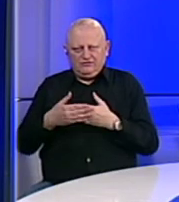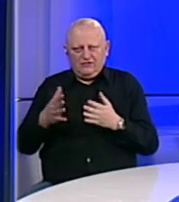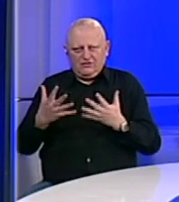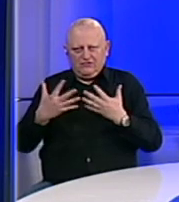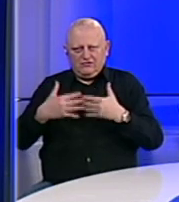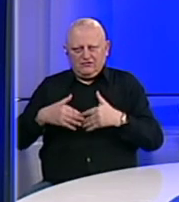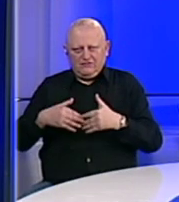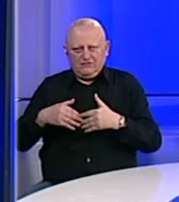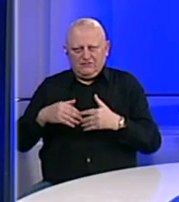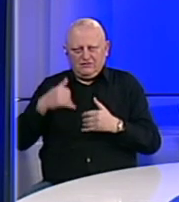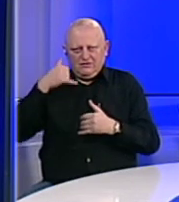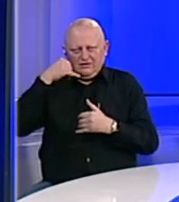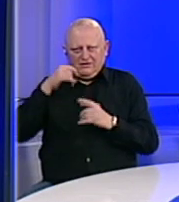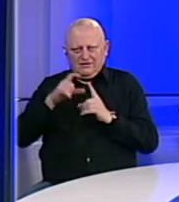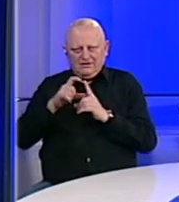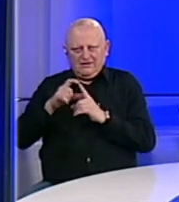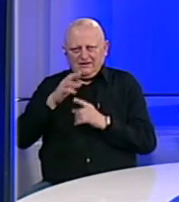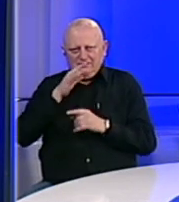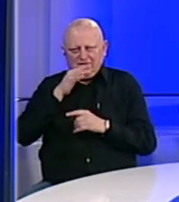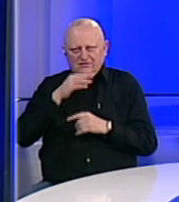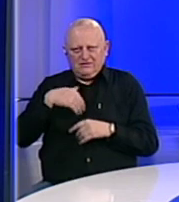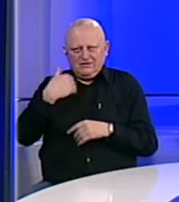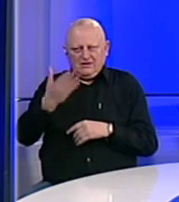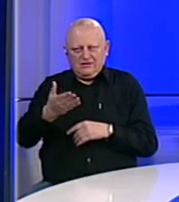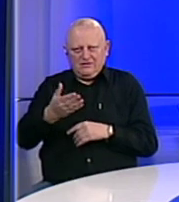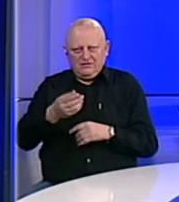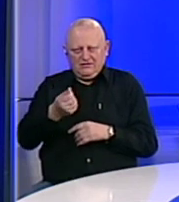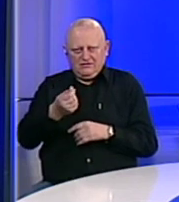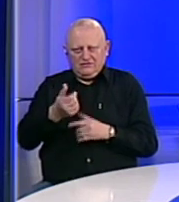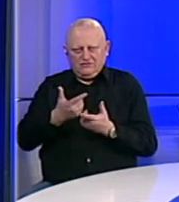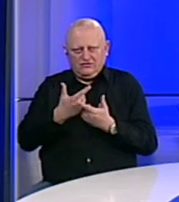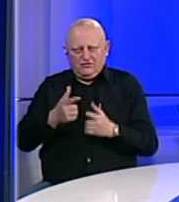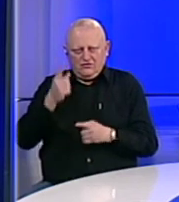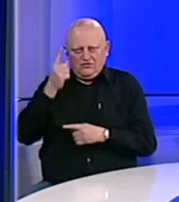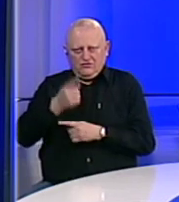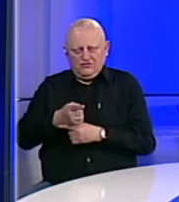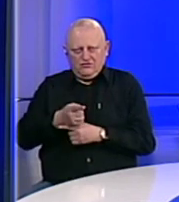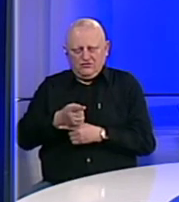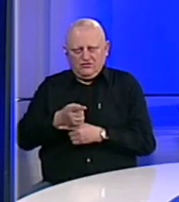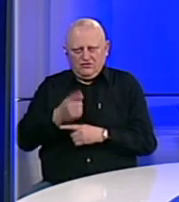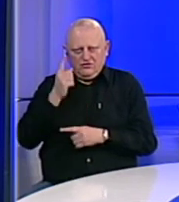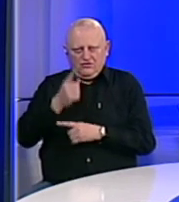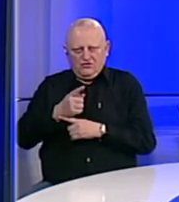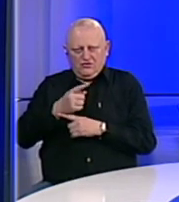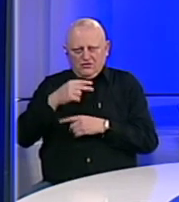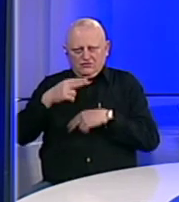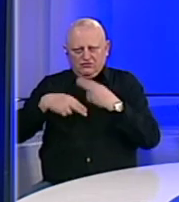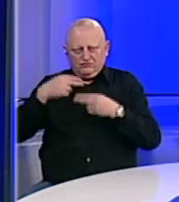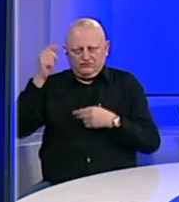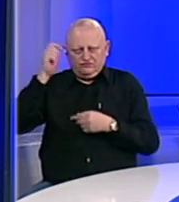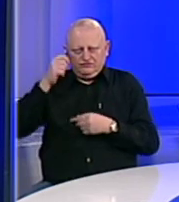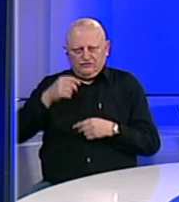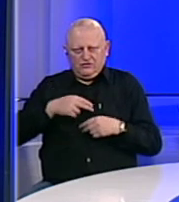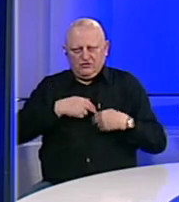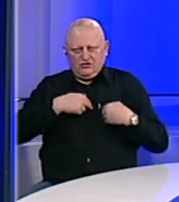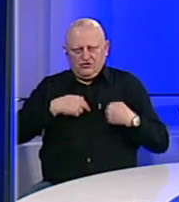preduzeću BH Telekom Dede Sarajevo naloženo da sredstva odobrena odlukom o odobravanju odluke nadzornog odbora o dodjeli